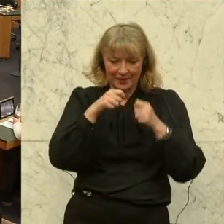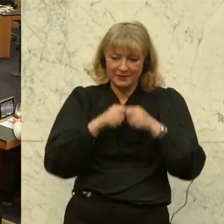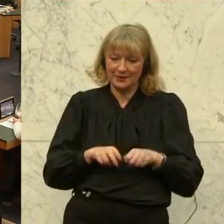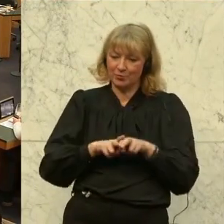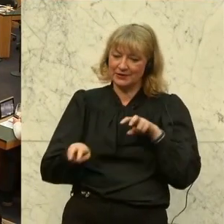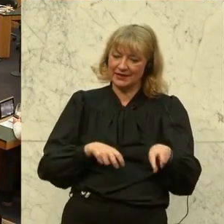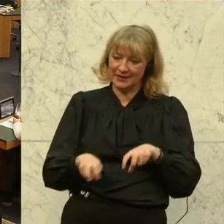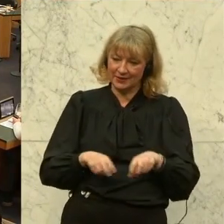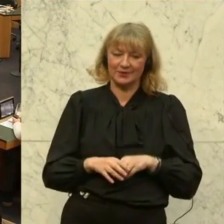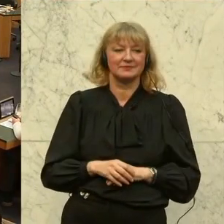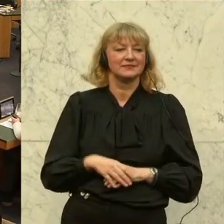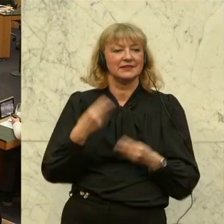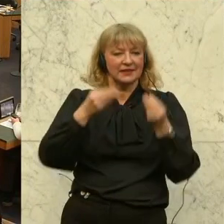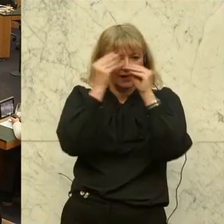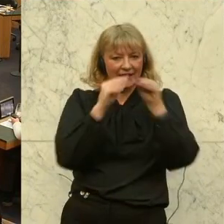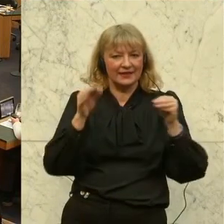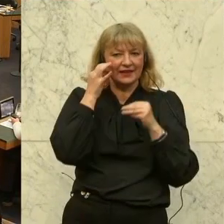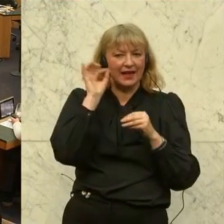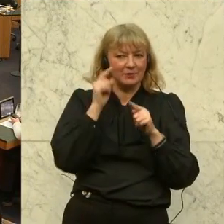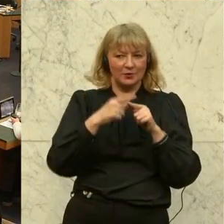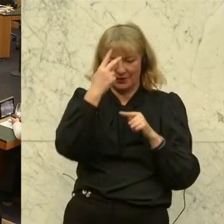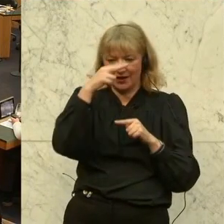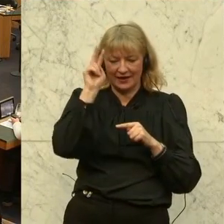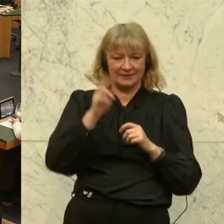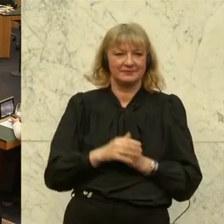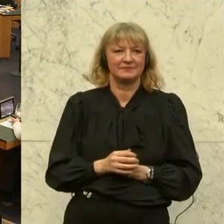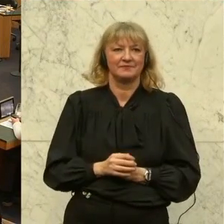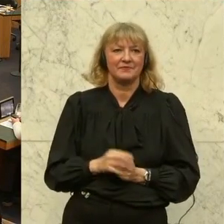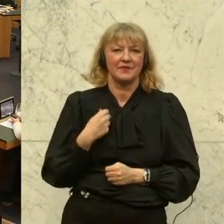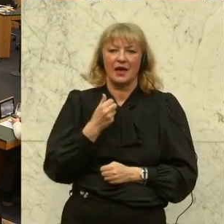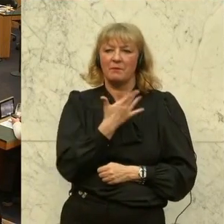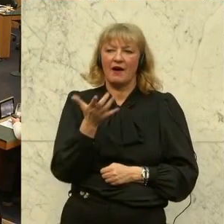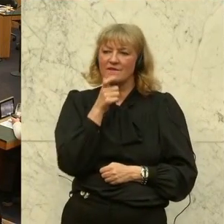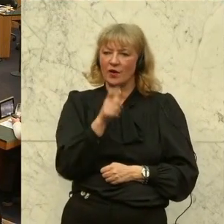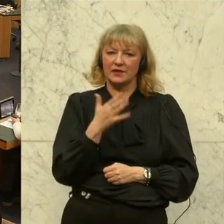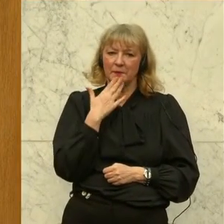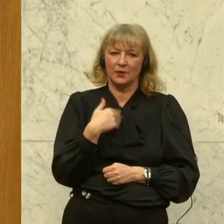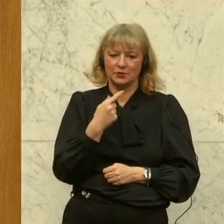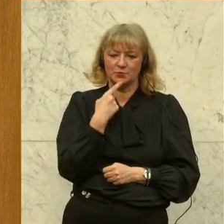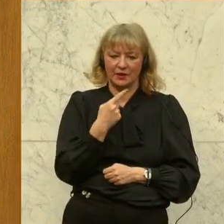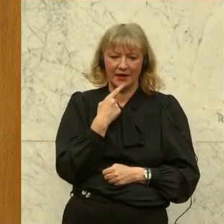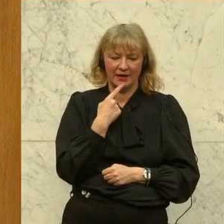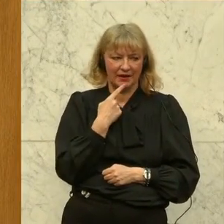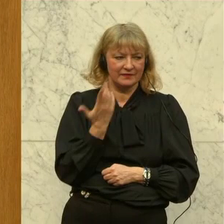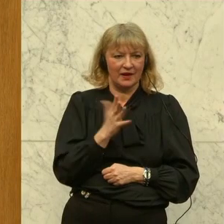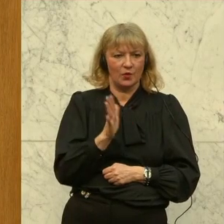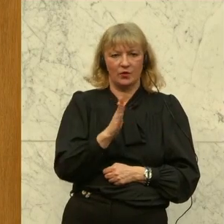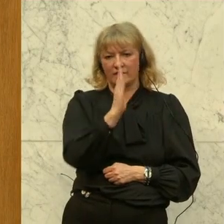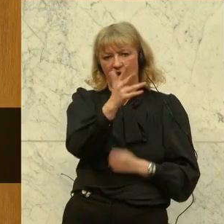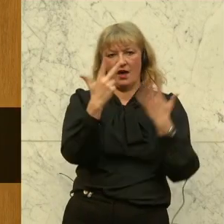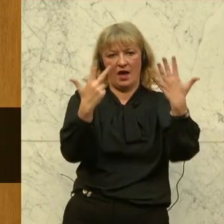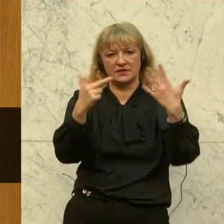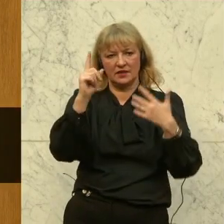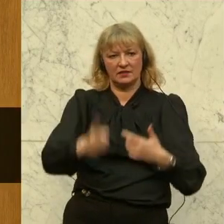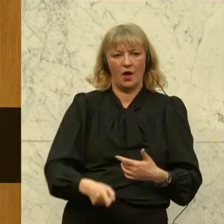der Bundesregierung, sehr geehrte Damen und Herren. Ich möchte ein paar Worte richten an jene etwa 80.000 Menschen